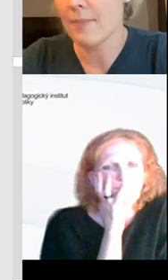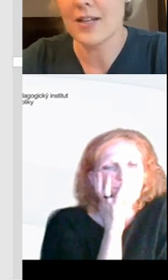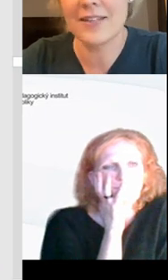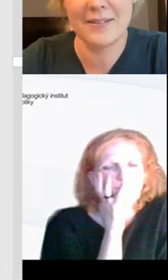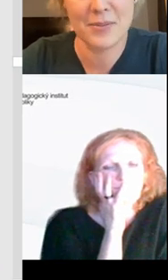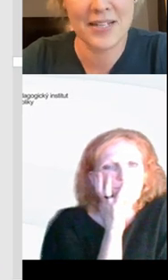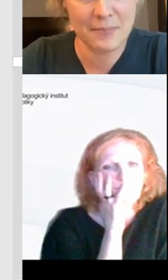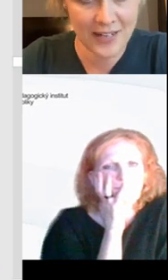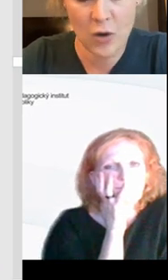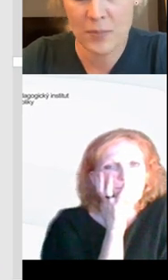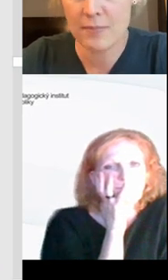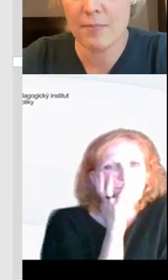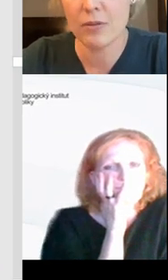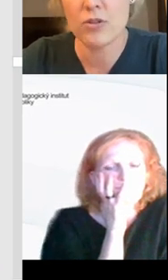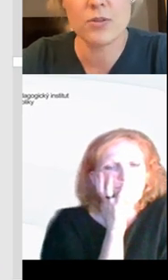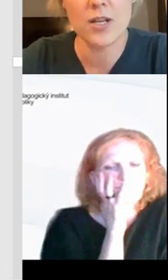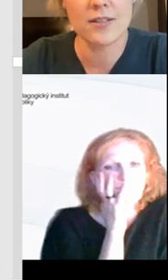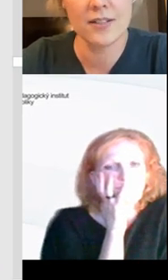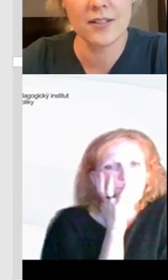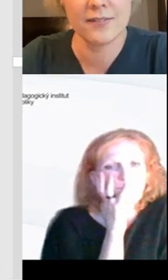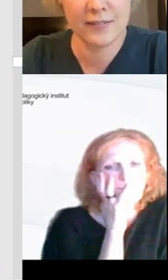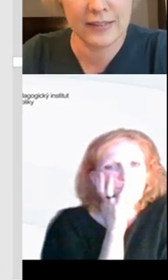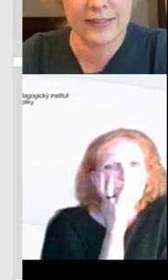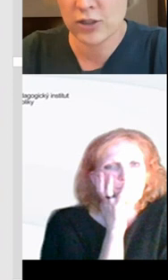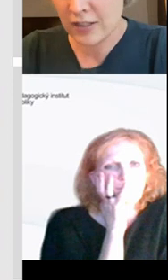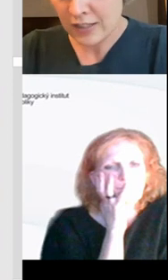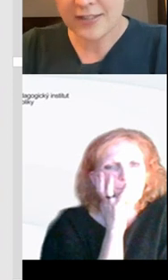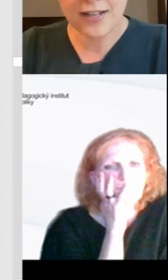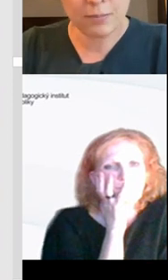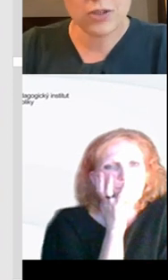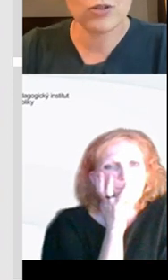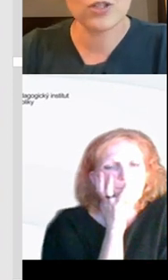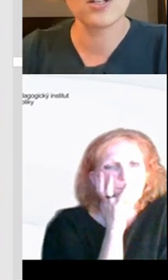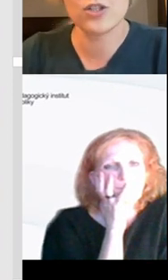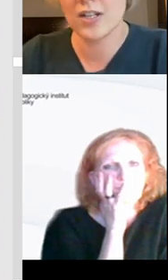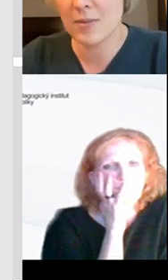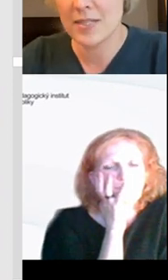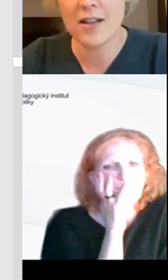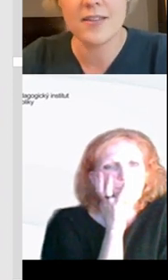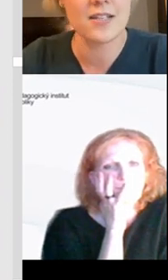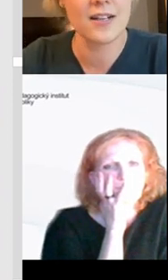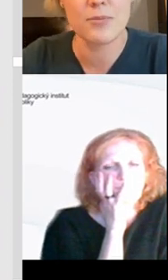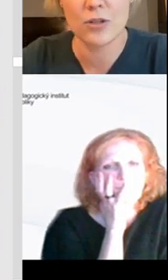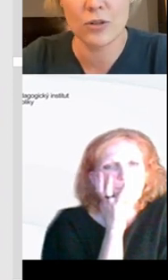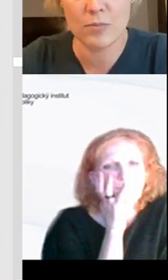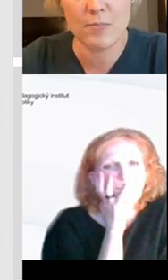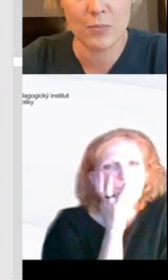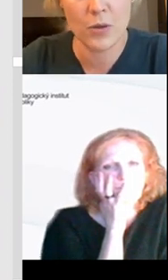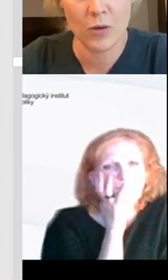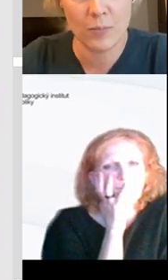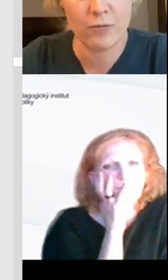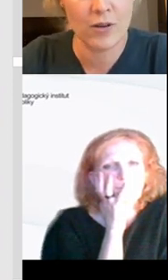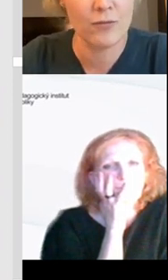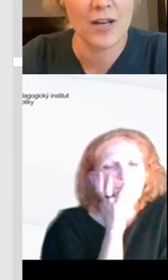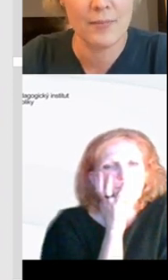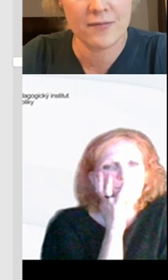a psaní psaného písma, protože pořád naše lidská společnost ještě nevymyslela nic lepšího, co by